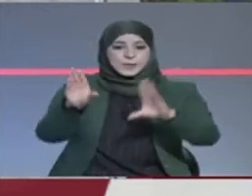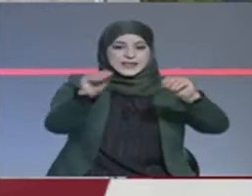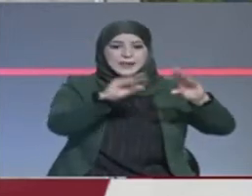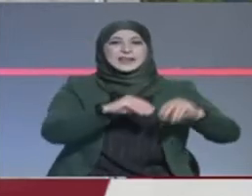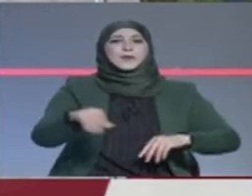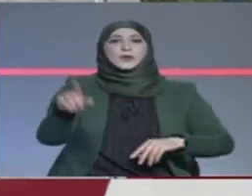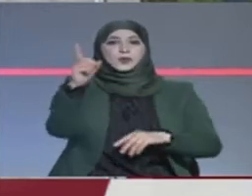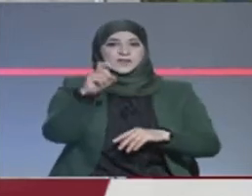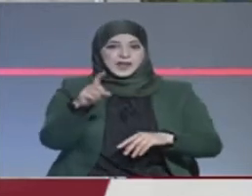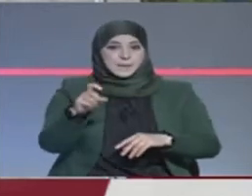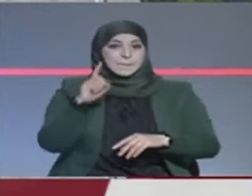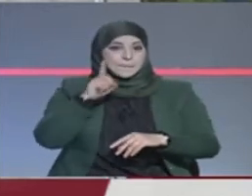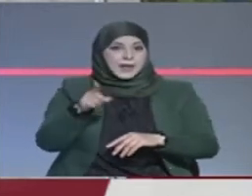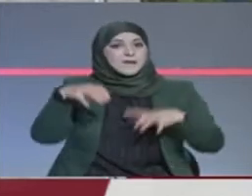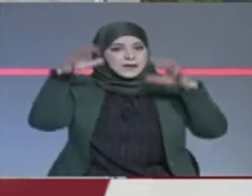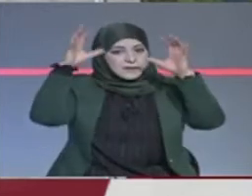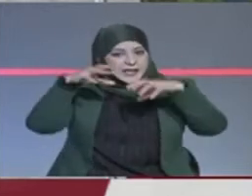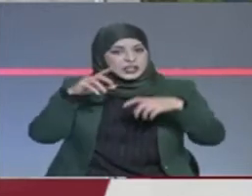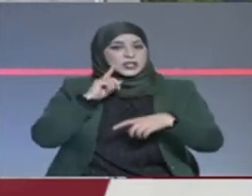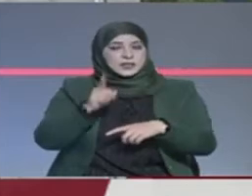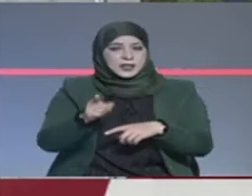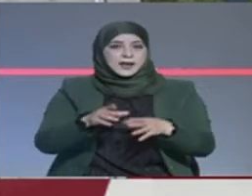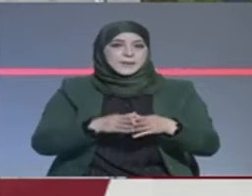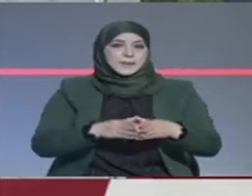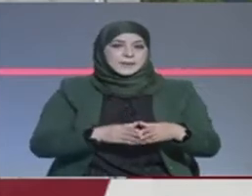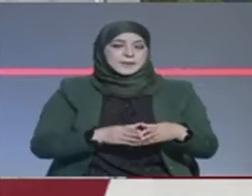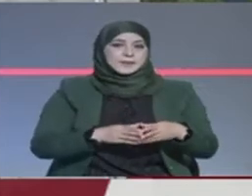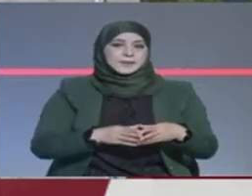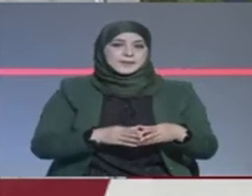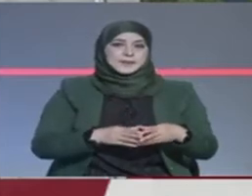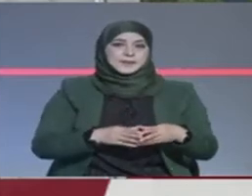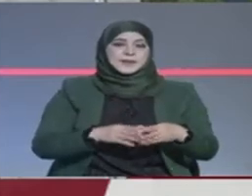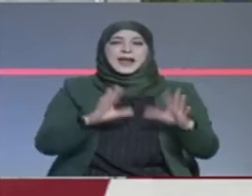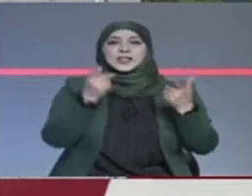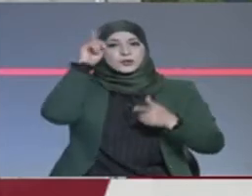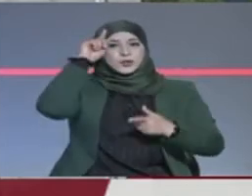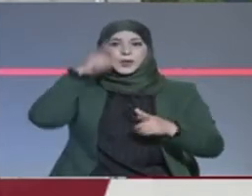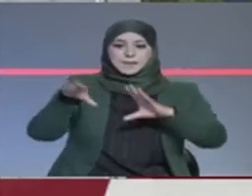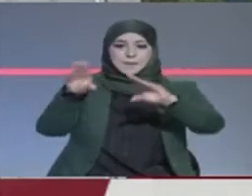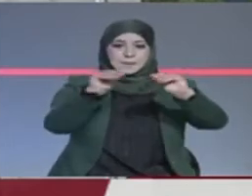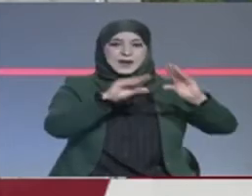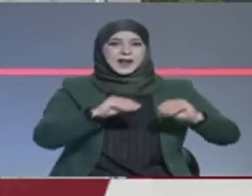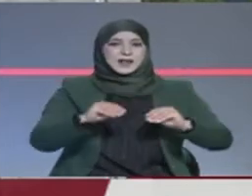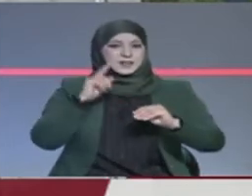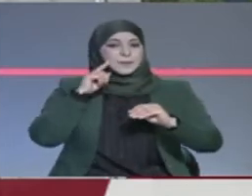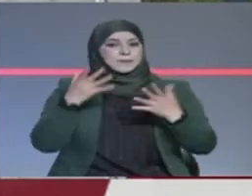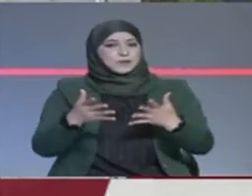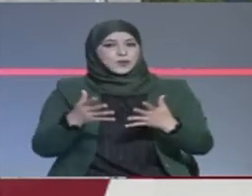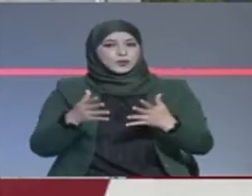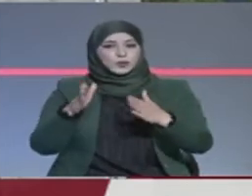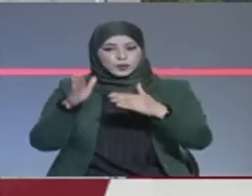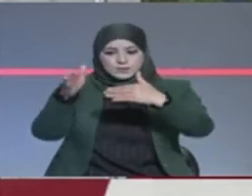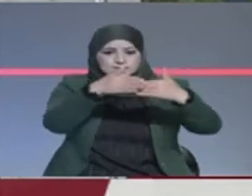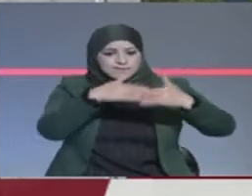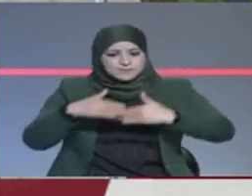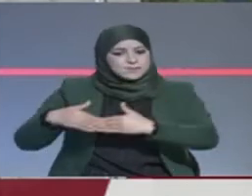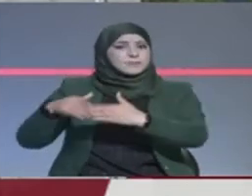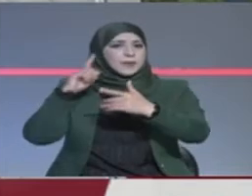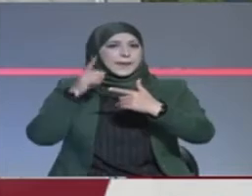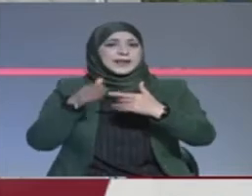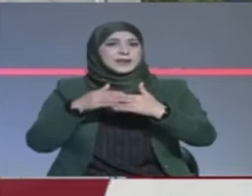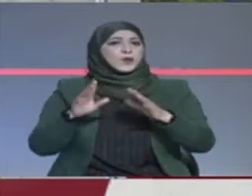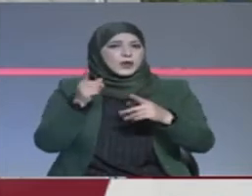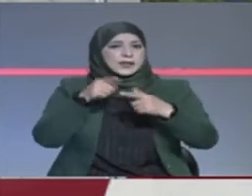مناطق موجودة في وسط مناطق حضارية موجودة في وسط الغابات